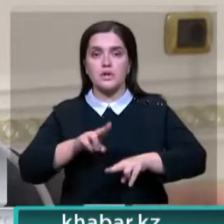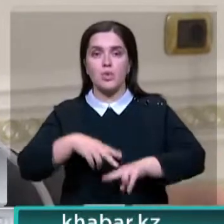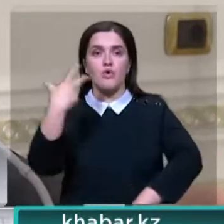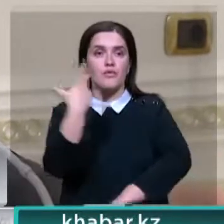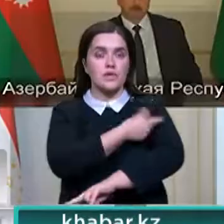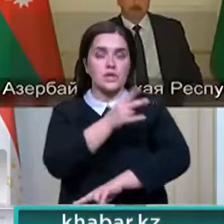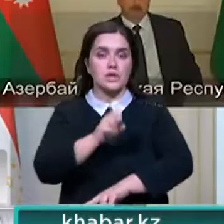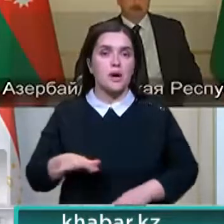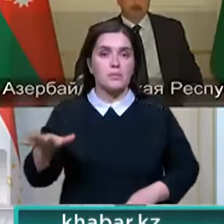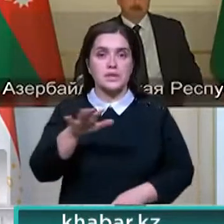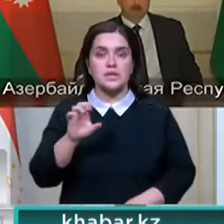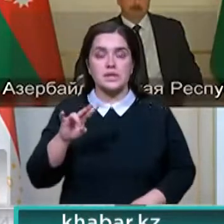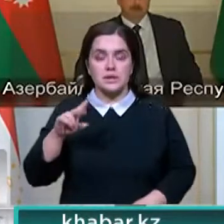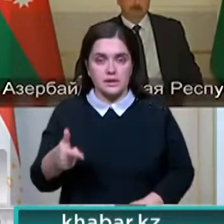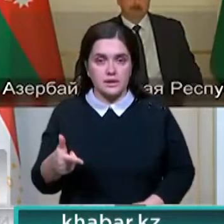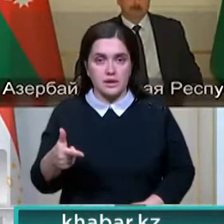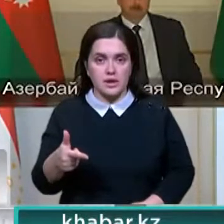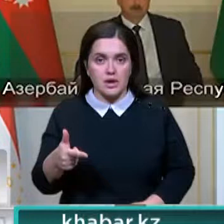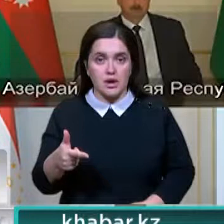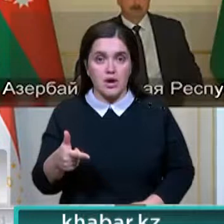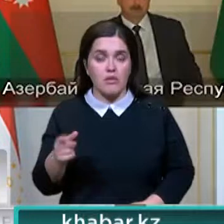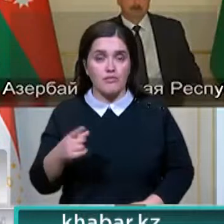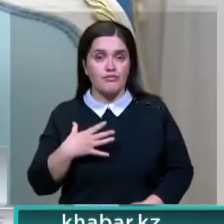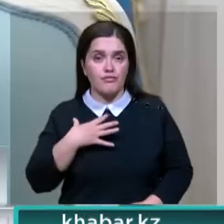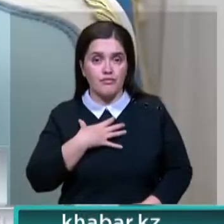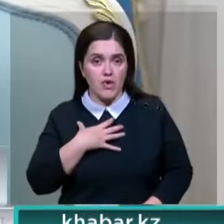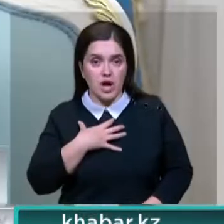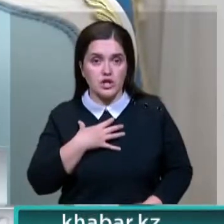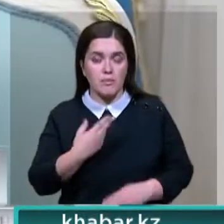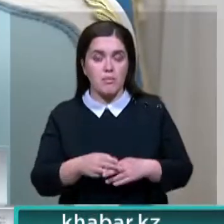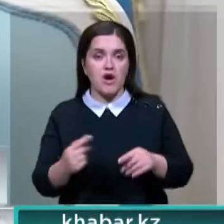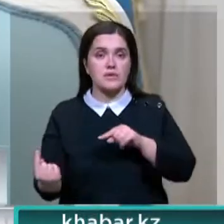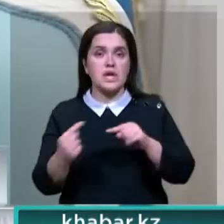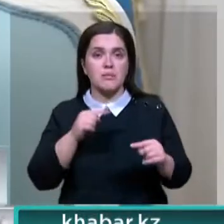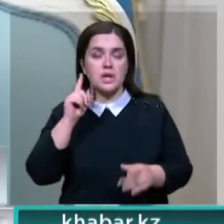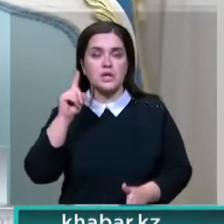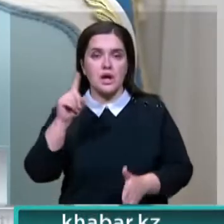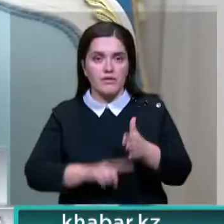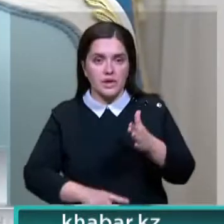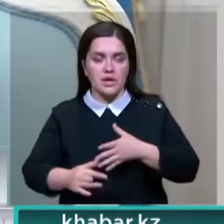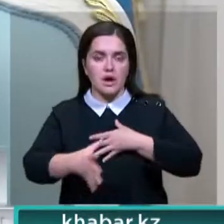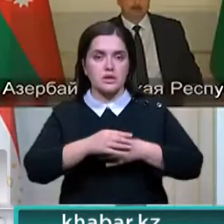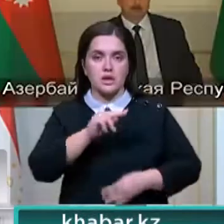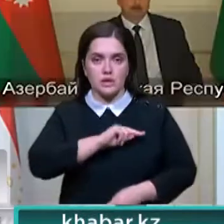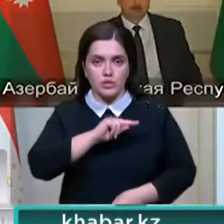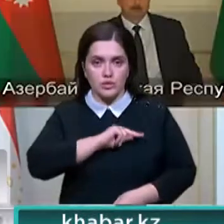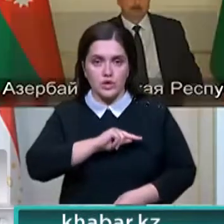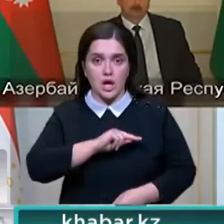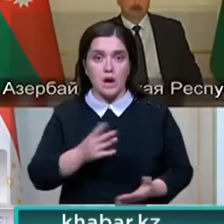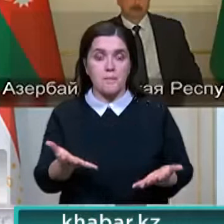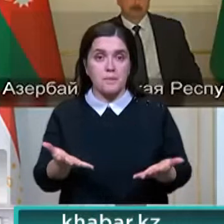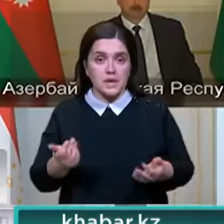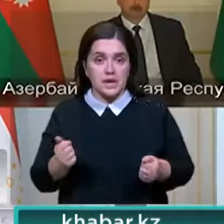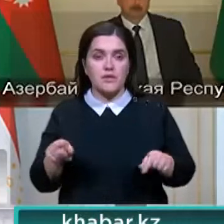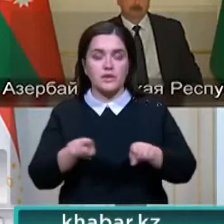пространстве СНГ. Это важный момент взаимного доверия и сотрудничества. Приняв такое